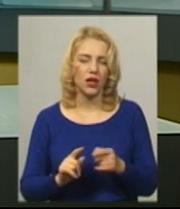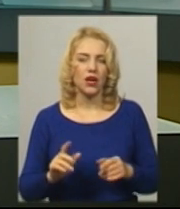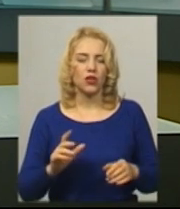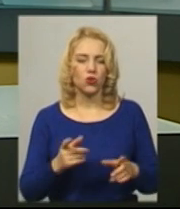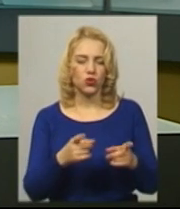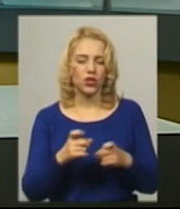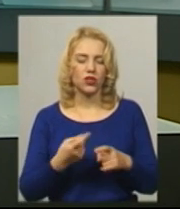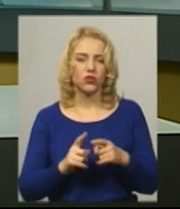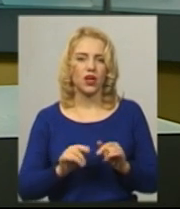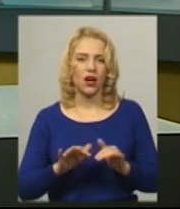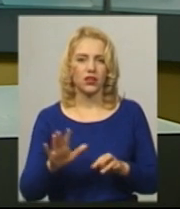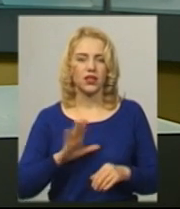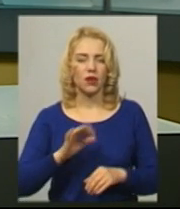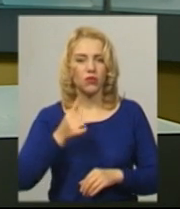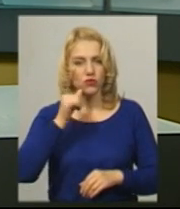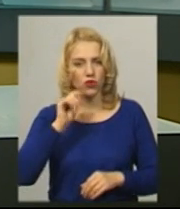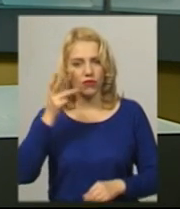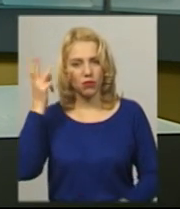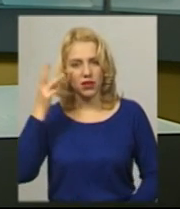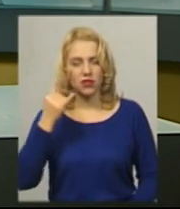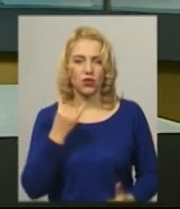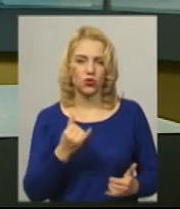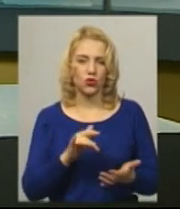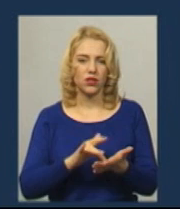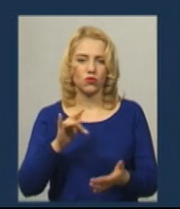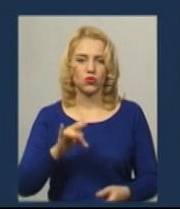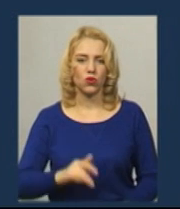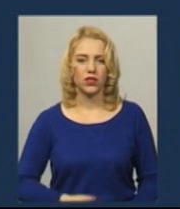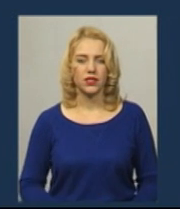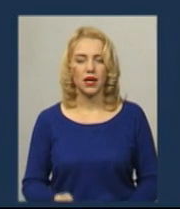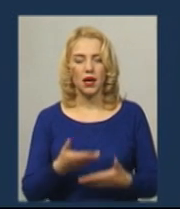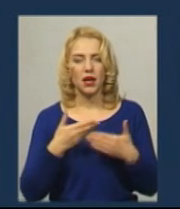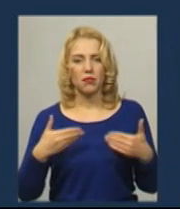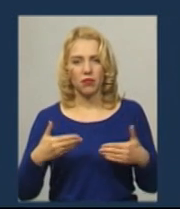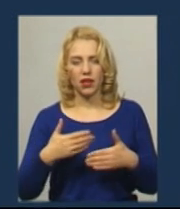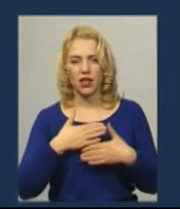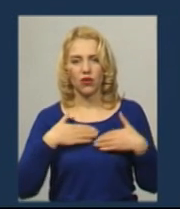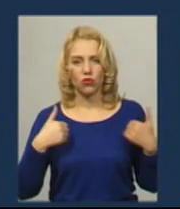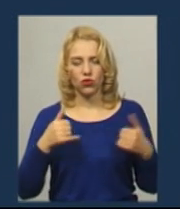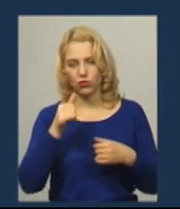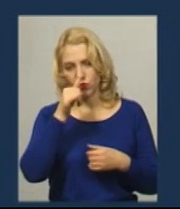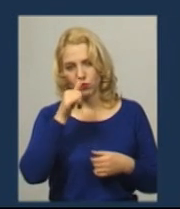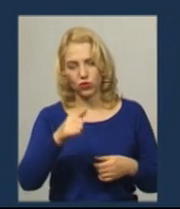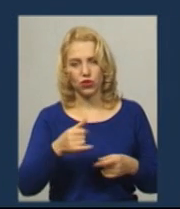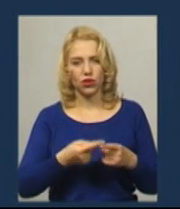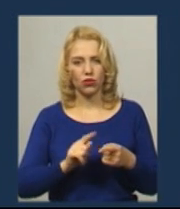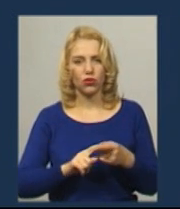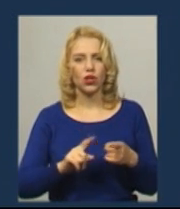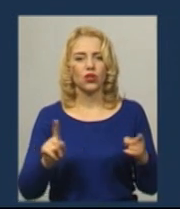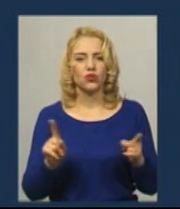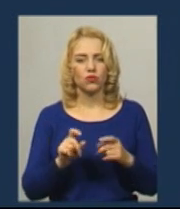яка відбувалася вчора у Хмельницькому та сьогодні, яка у столиці. Ми безпосередньо не хочемо допущення того, що можуть